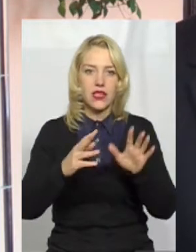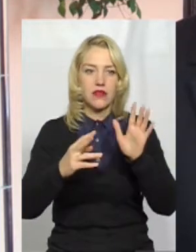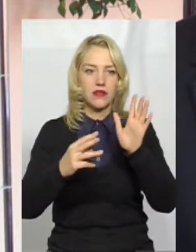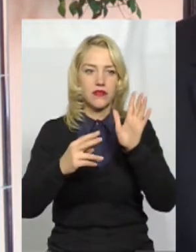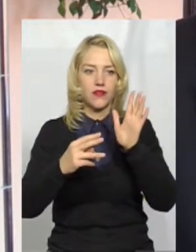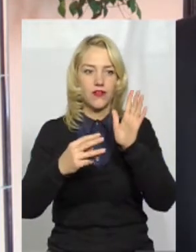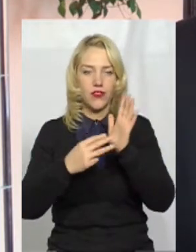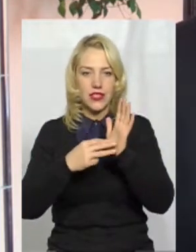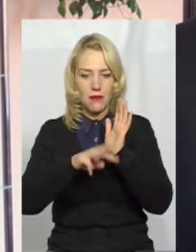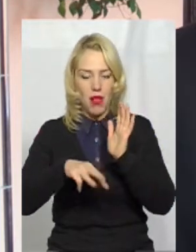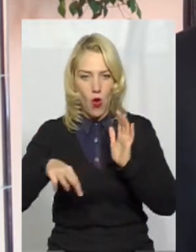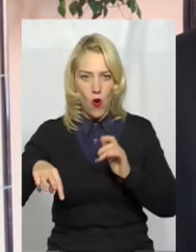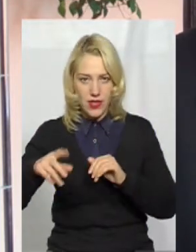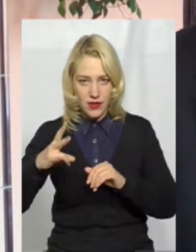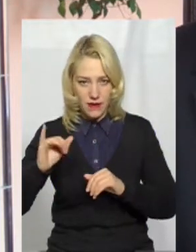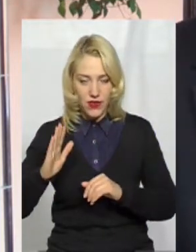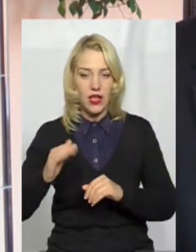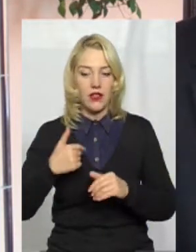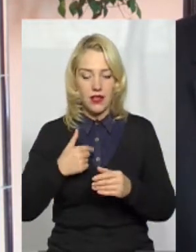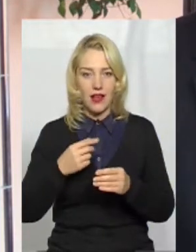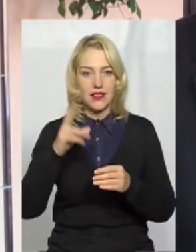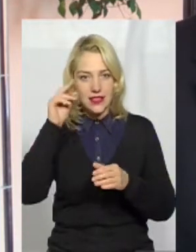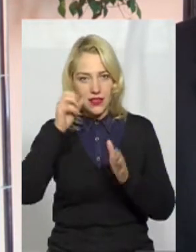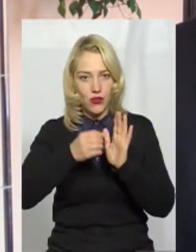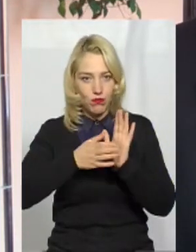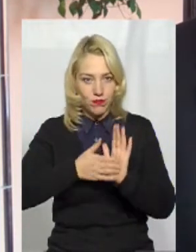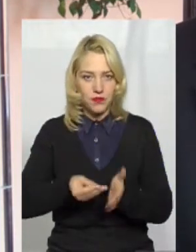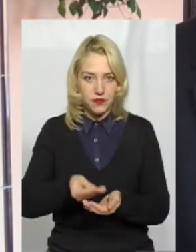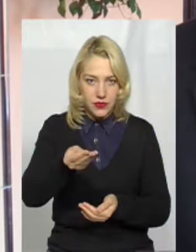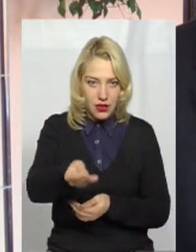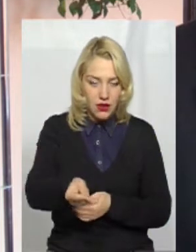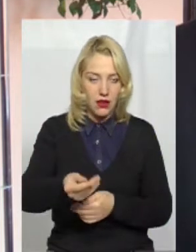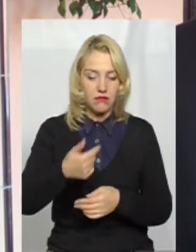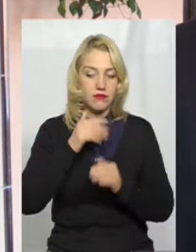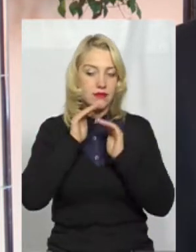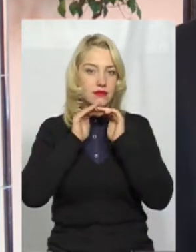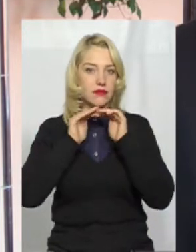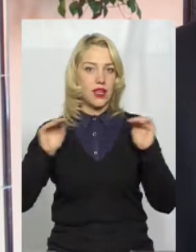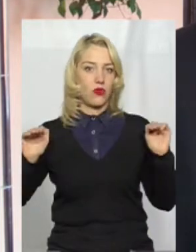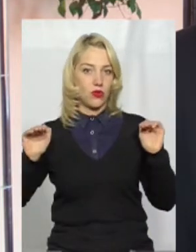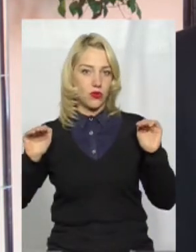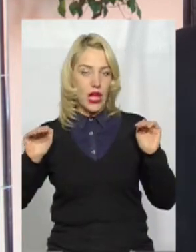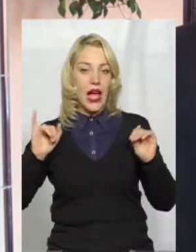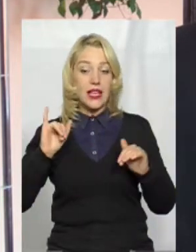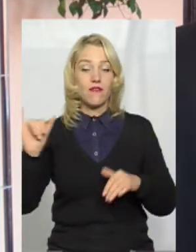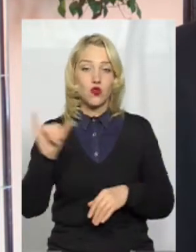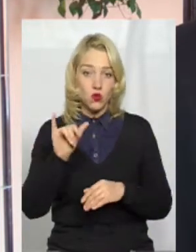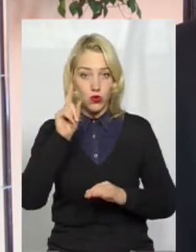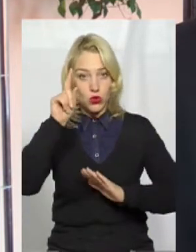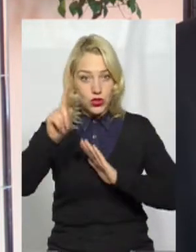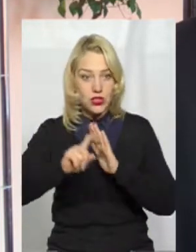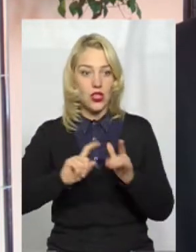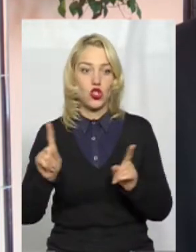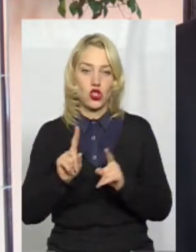ось я їм подав ці цифри, ну і надалі була тиша. Ну і в суботу саме ми дізналися про те, що